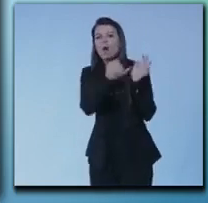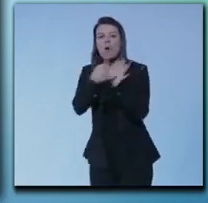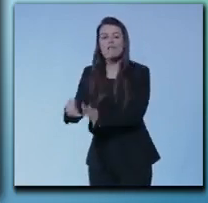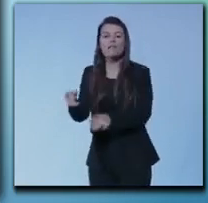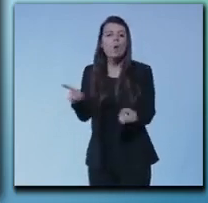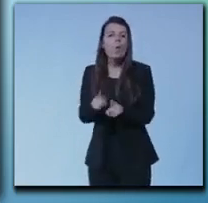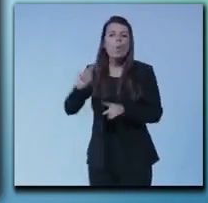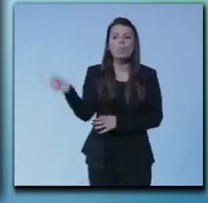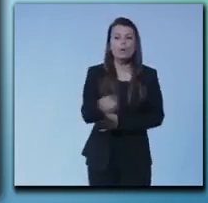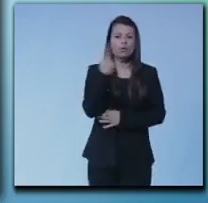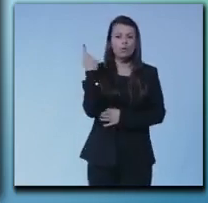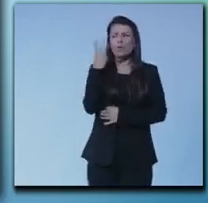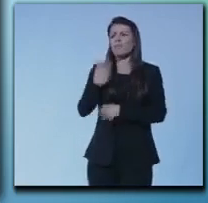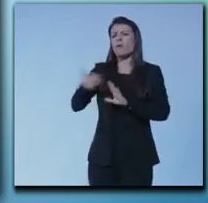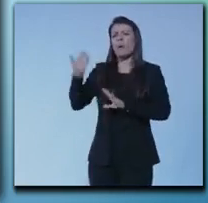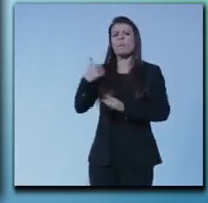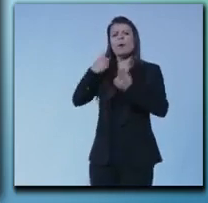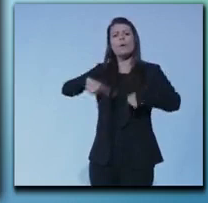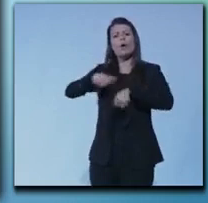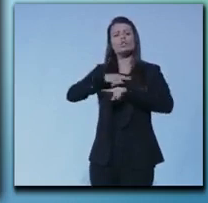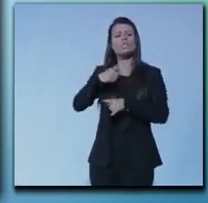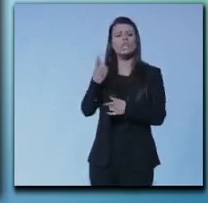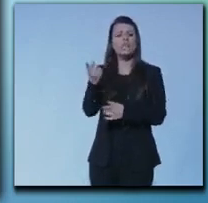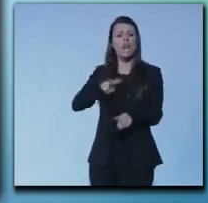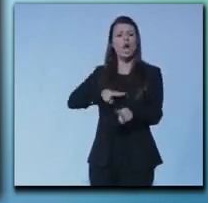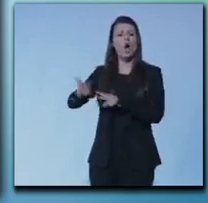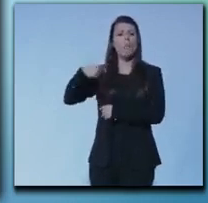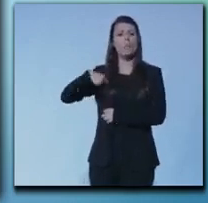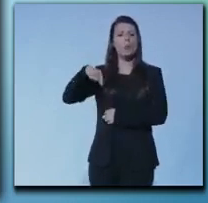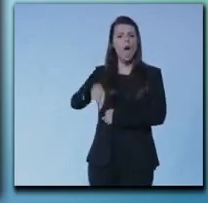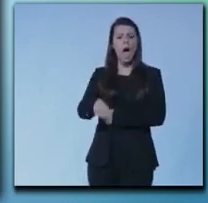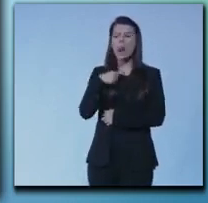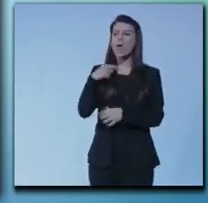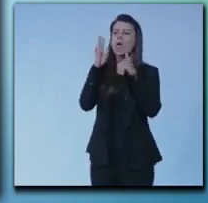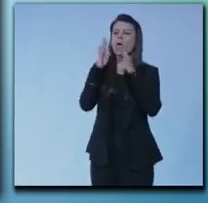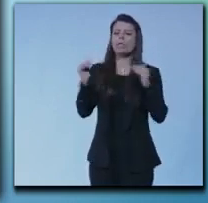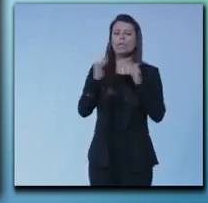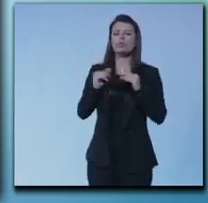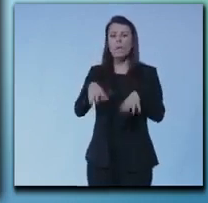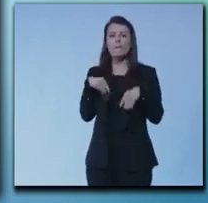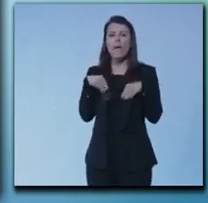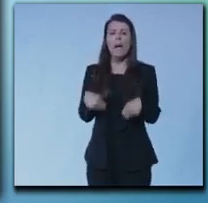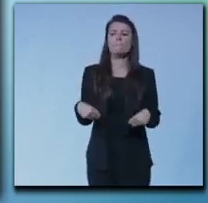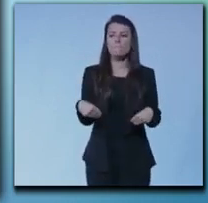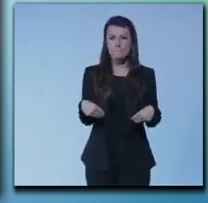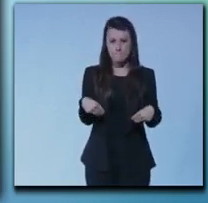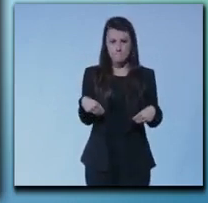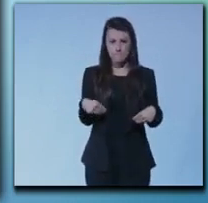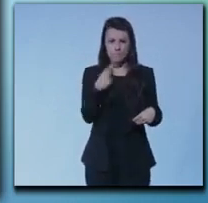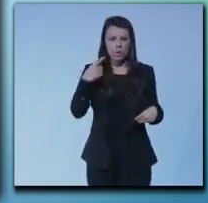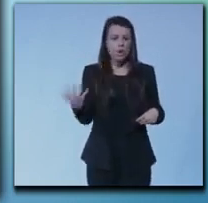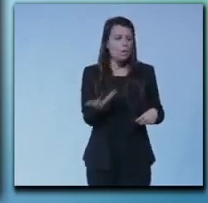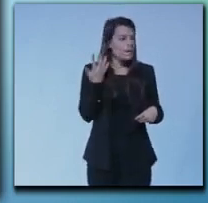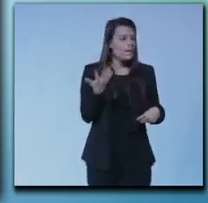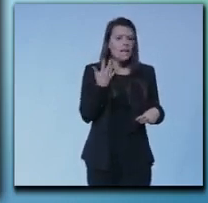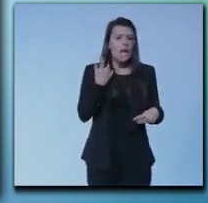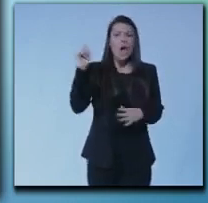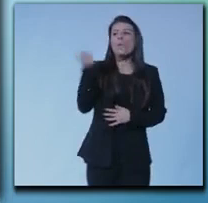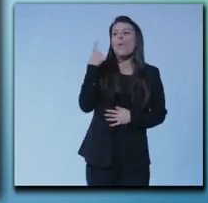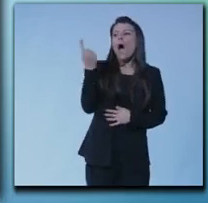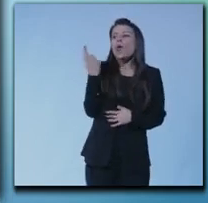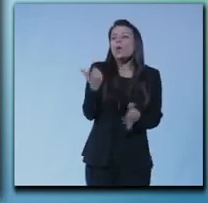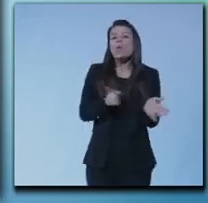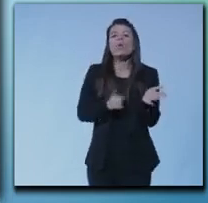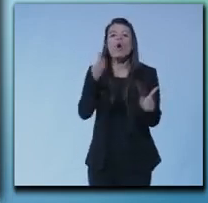tutti lo vedevo a consigliere comunale arrivi a dicembre quindi è maleducato dire che qualcuno non ha